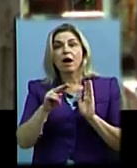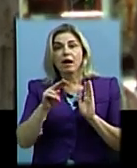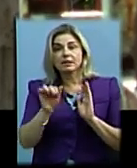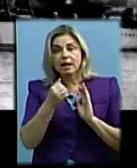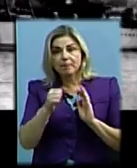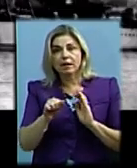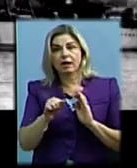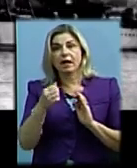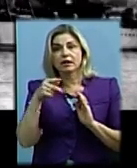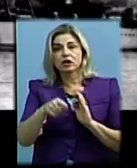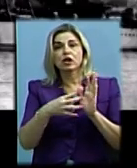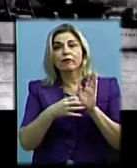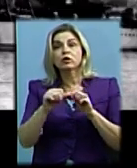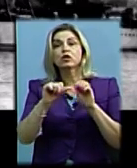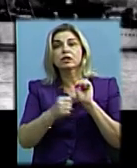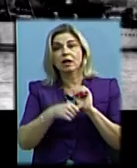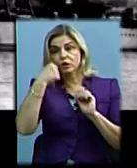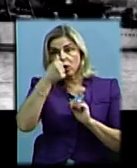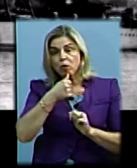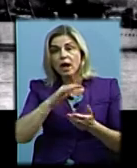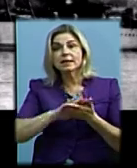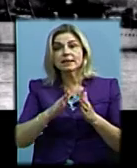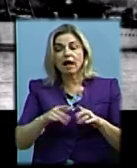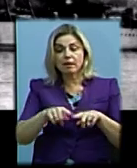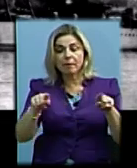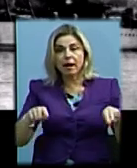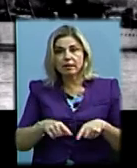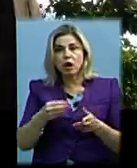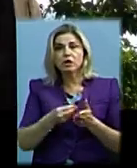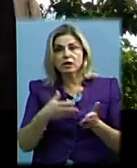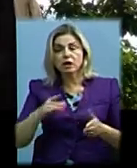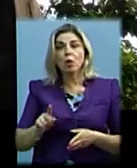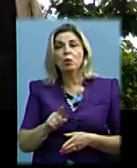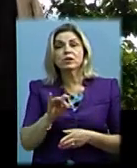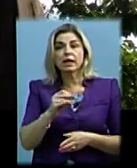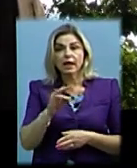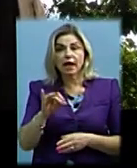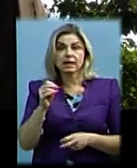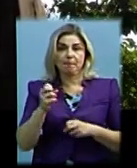1916 року. Стан плити оцінили музейники та спеціалісти з металу.